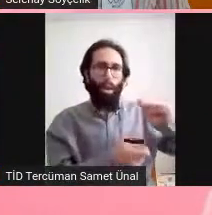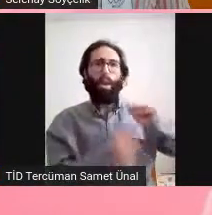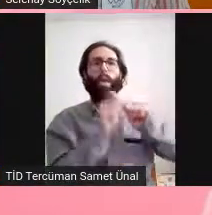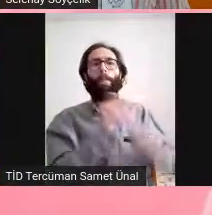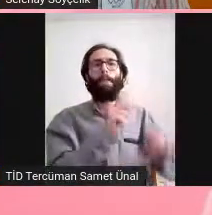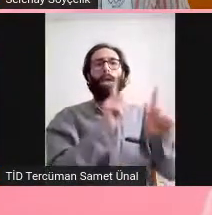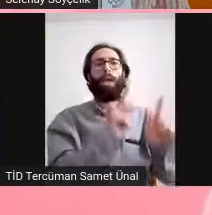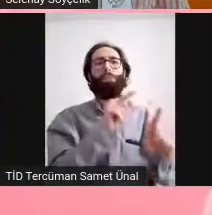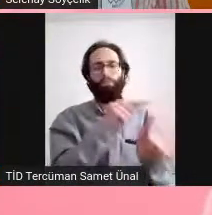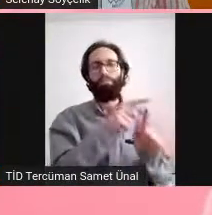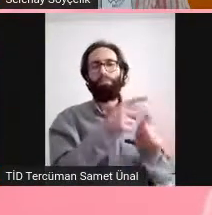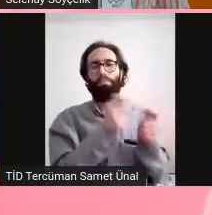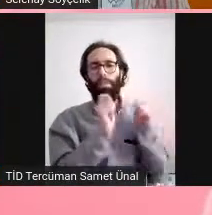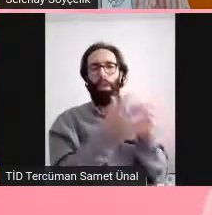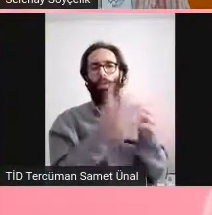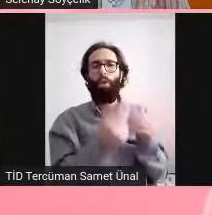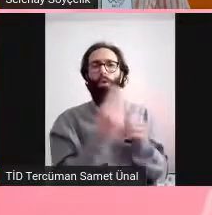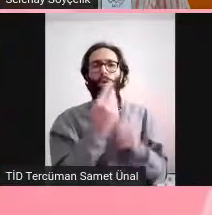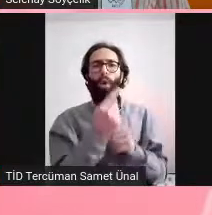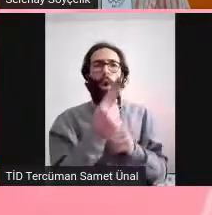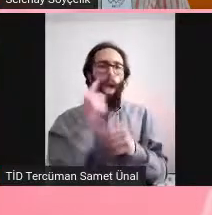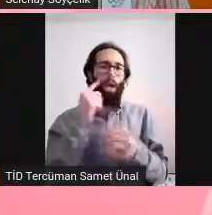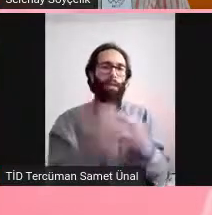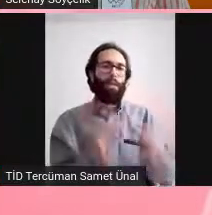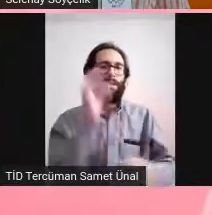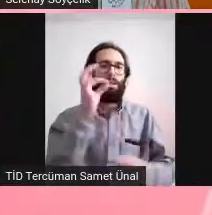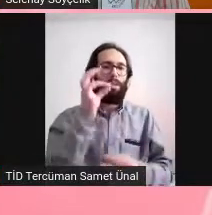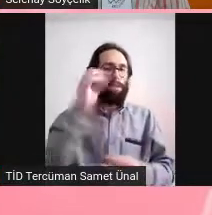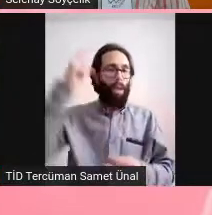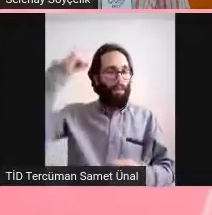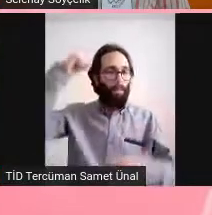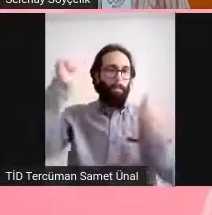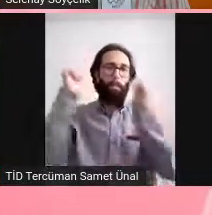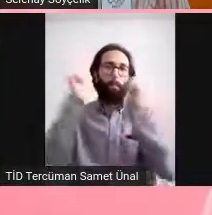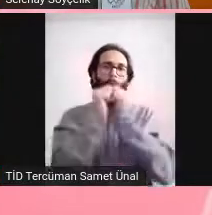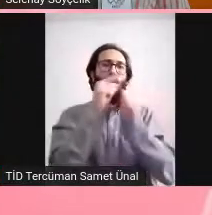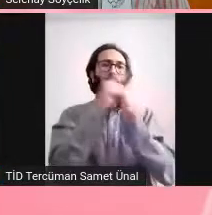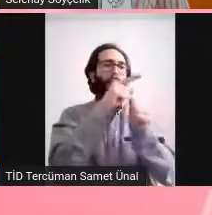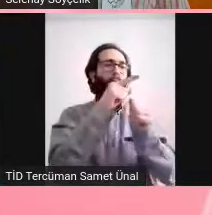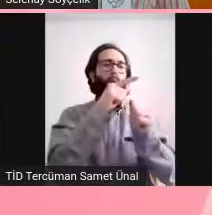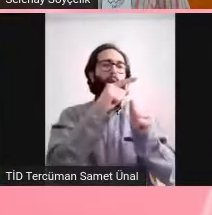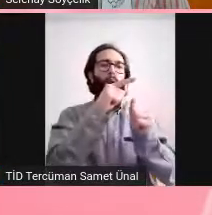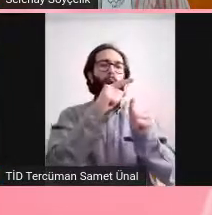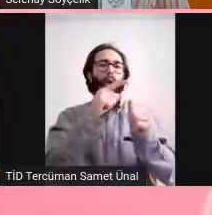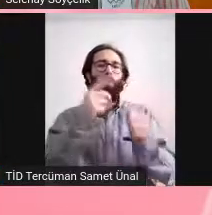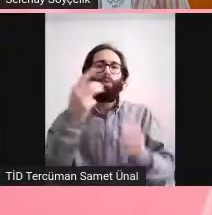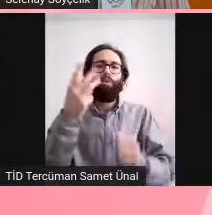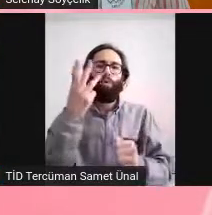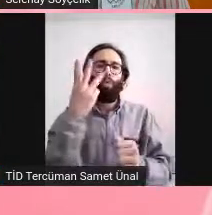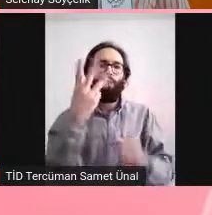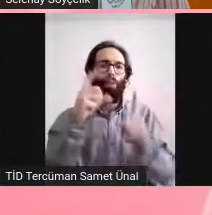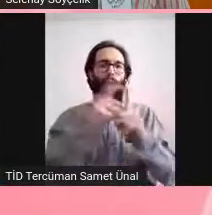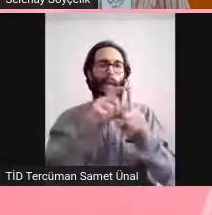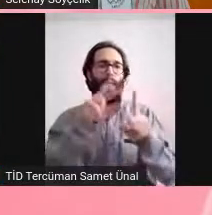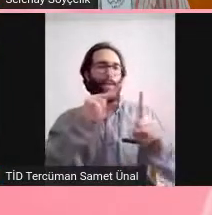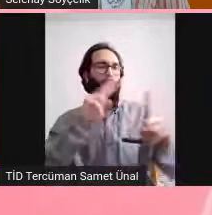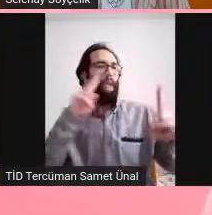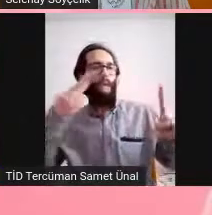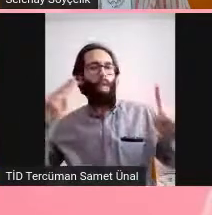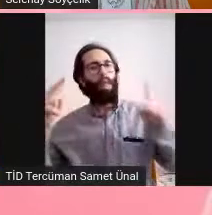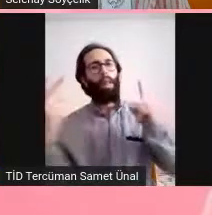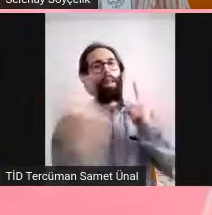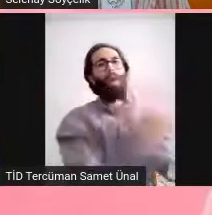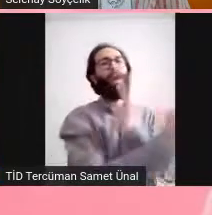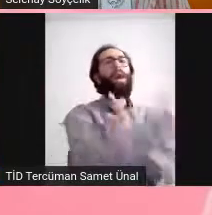beynine giden insan beynini zaten simüle edemiyorsun da insan beynine giden kanı bile simüle etmeye çalıştığında çok zor